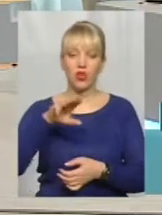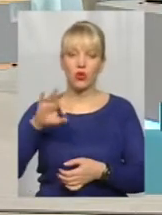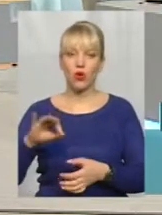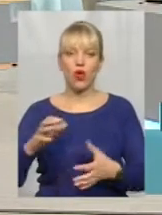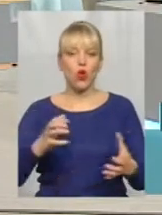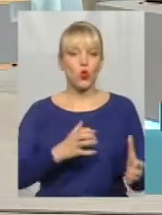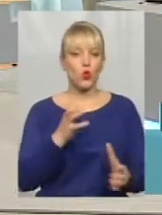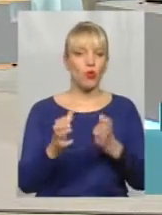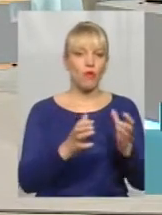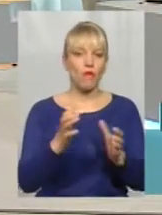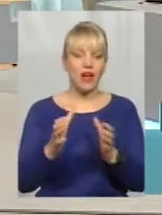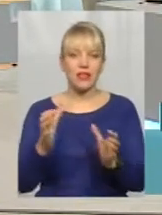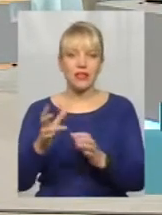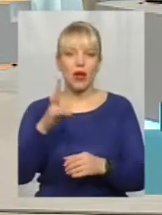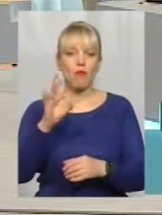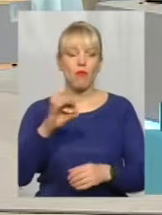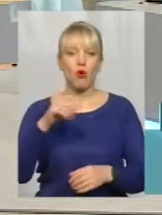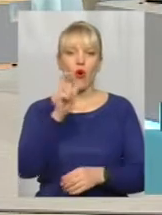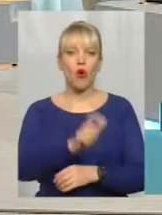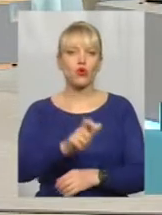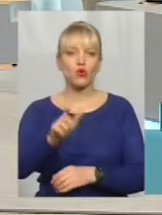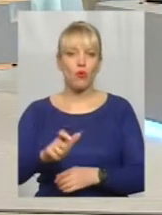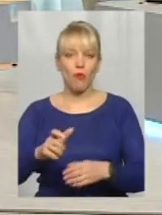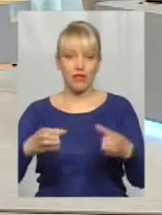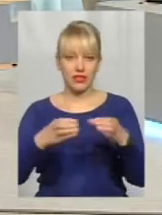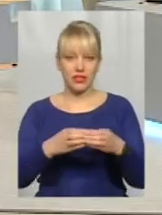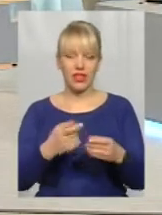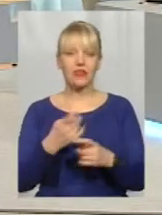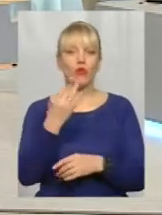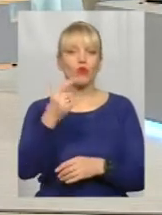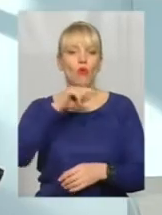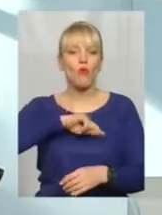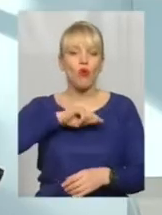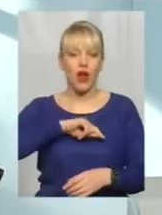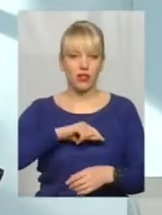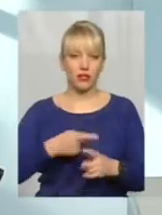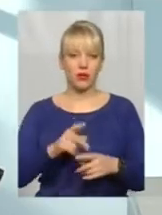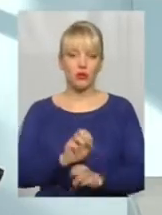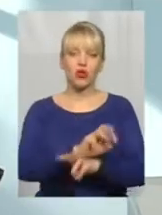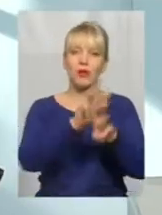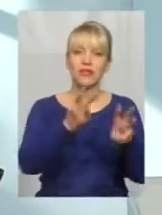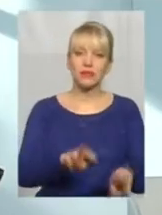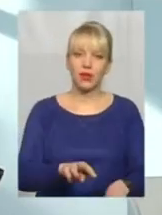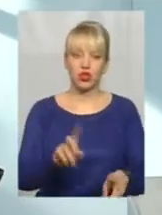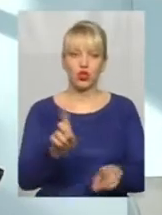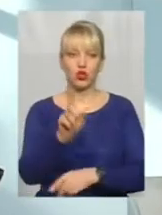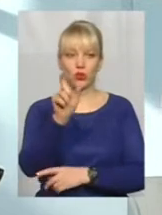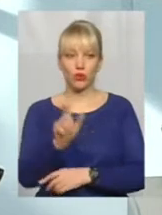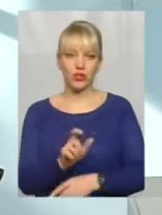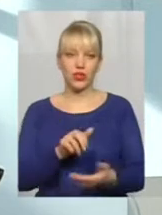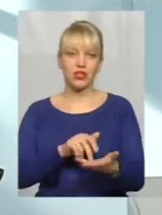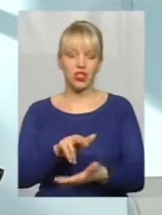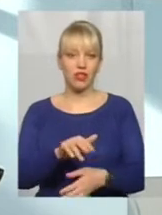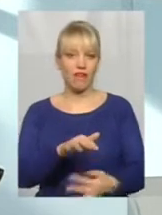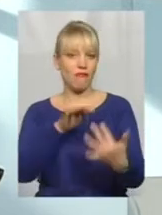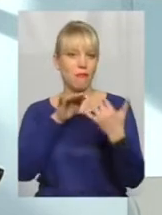про особовий склад, про його моральний дух, забезпечення, щоб людина йшла в